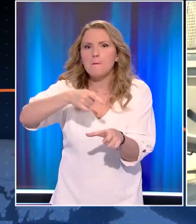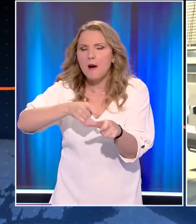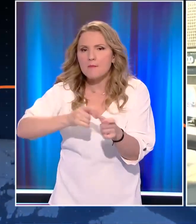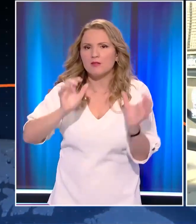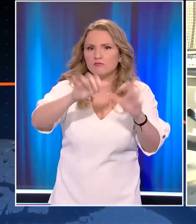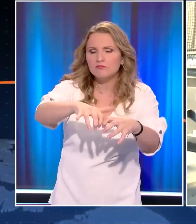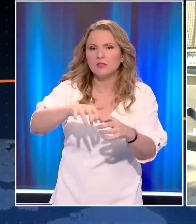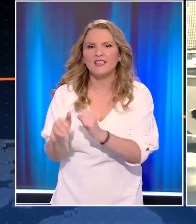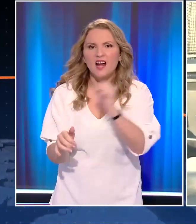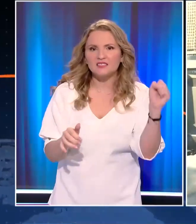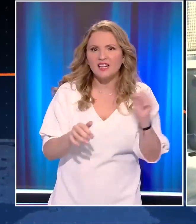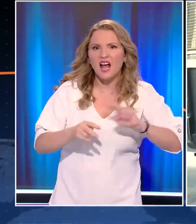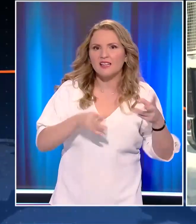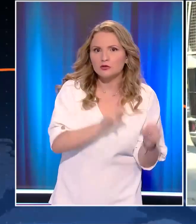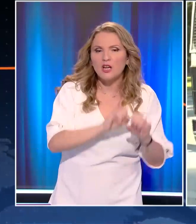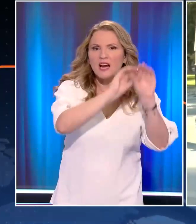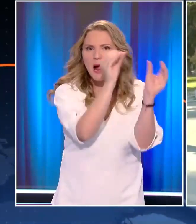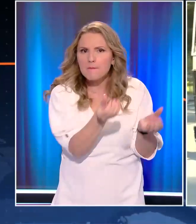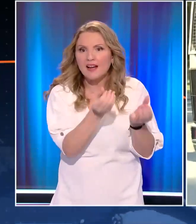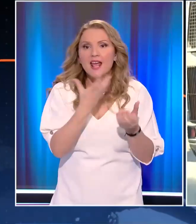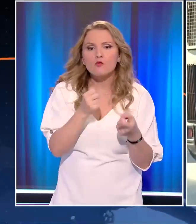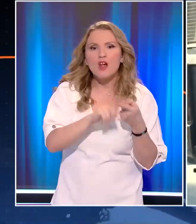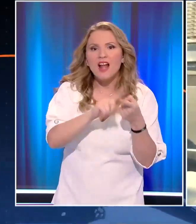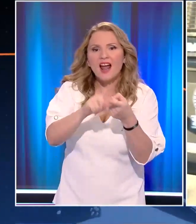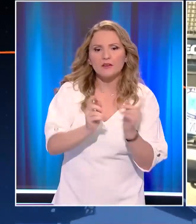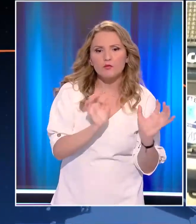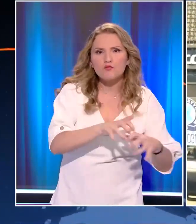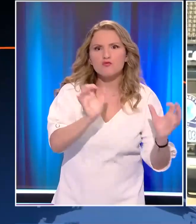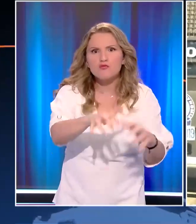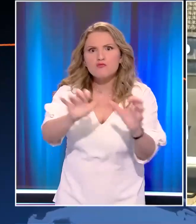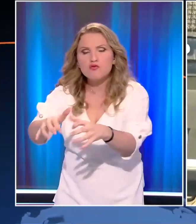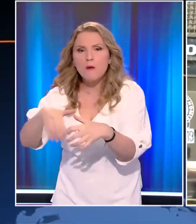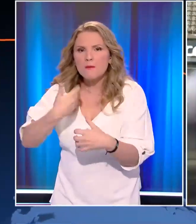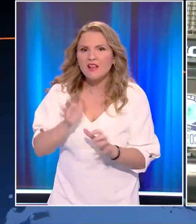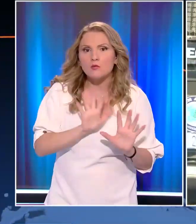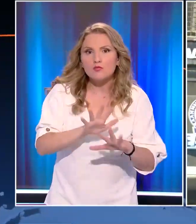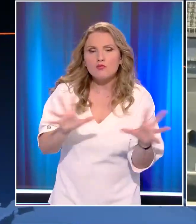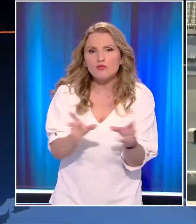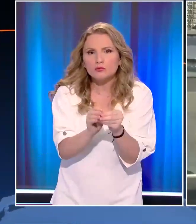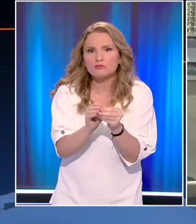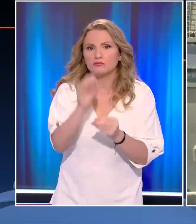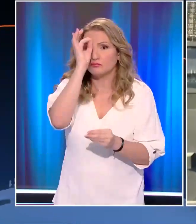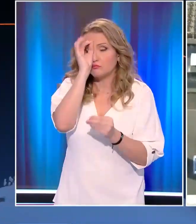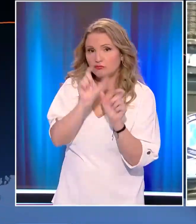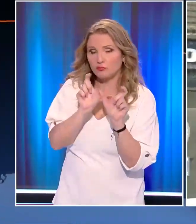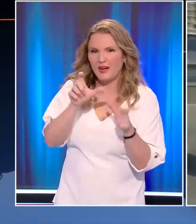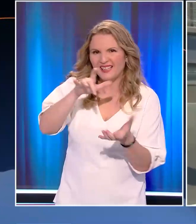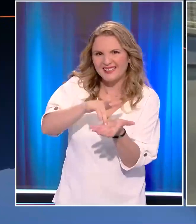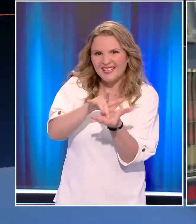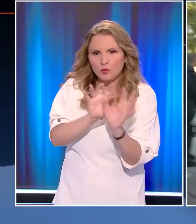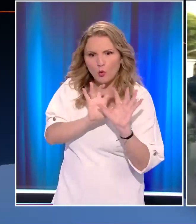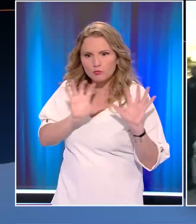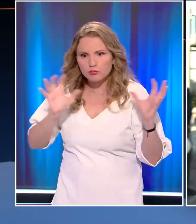εξοκνοβουλευτική αριστερά με αντεξουσιαστές στην Καμάρα. Όπως βλέπετε ισχυρές αστυνομικές δυνάμεις έχουν σχηματίσει φραγμούς γύρω από το συνεδριακό κέντρο Ιωάννης